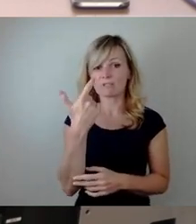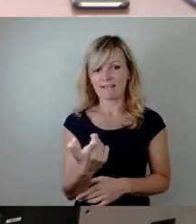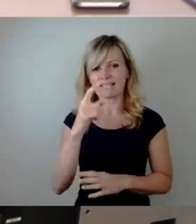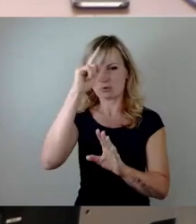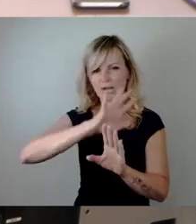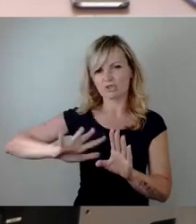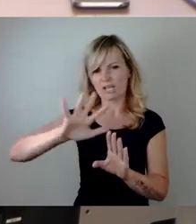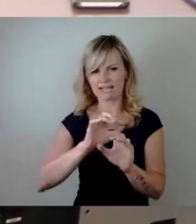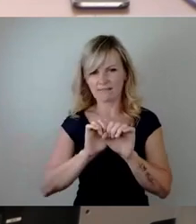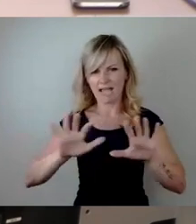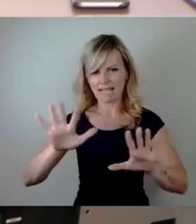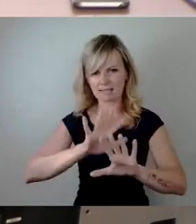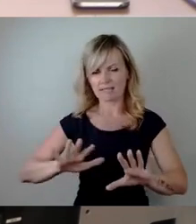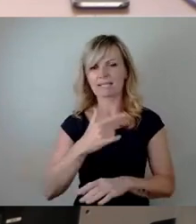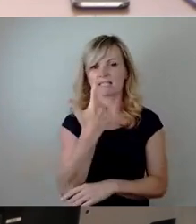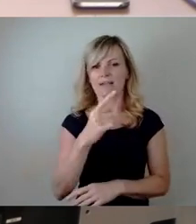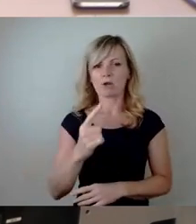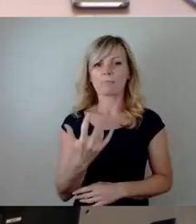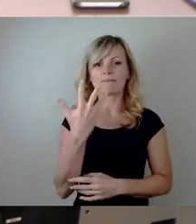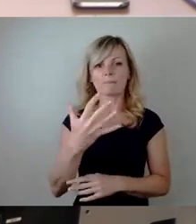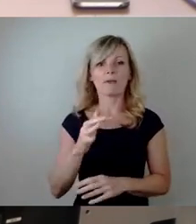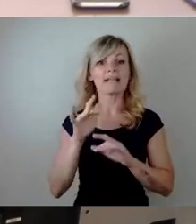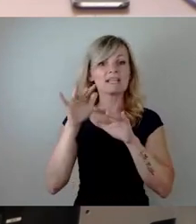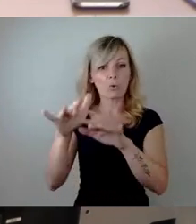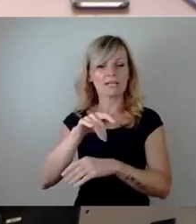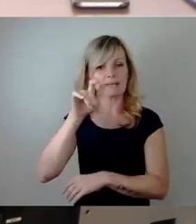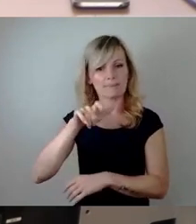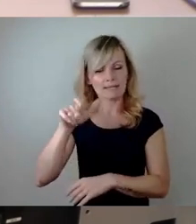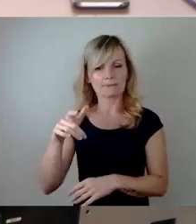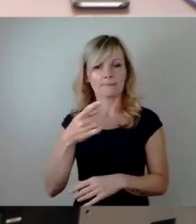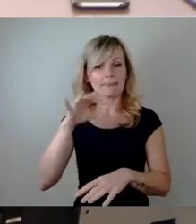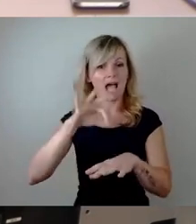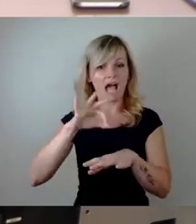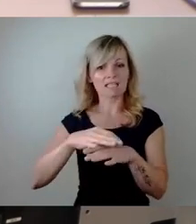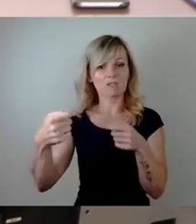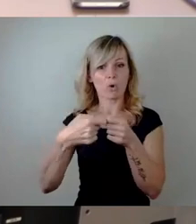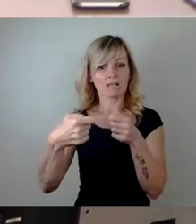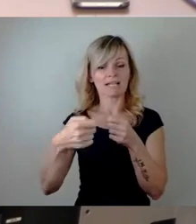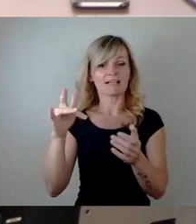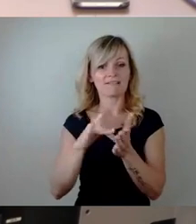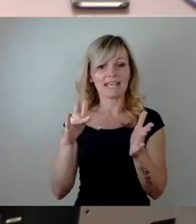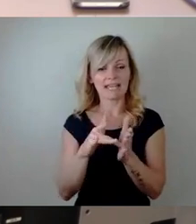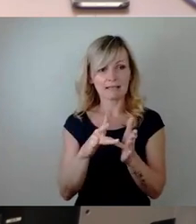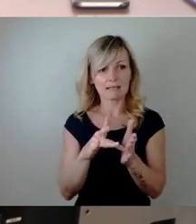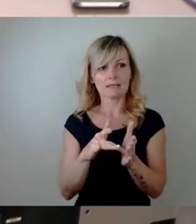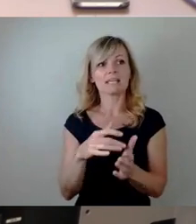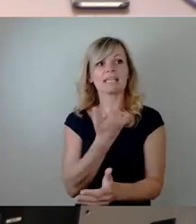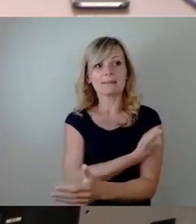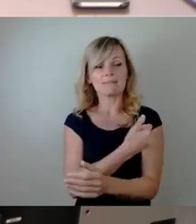rund 2,5 Millionen Arztkontakte wegen Impfnebenwirkungen gehabt.